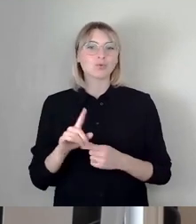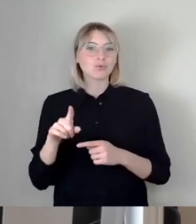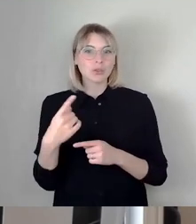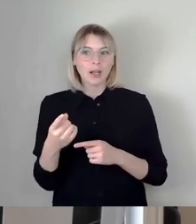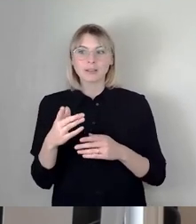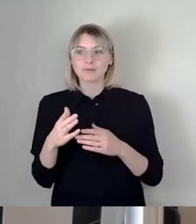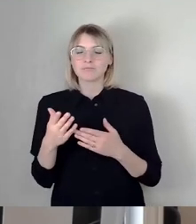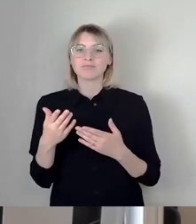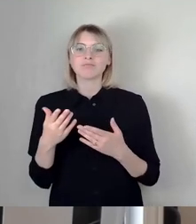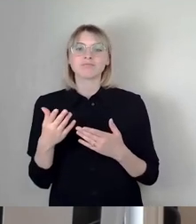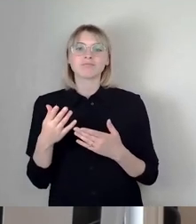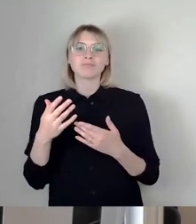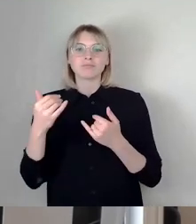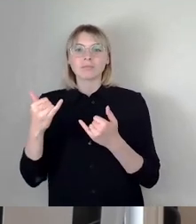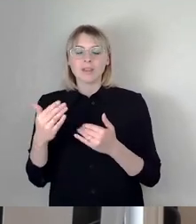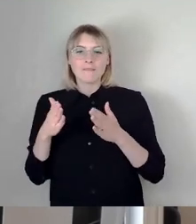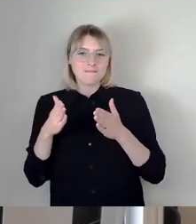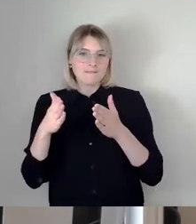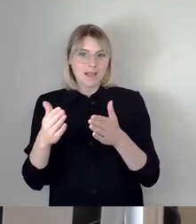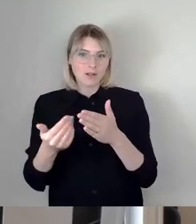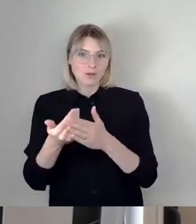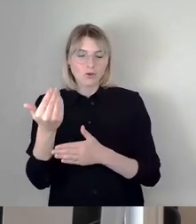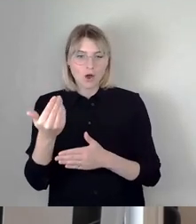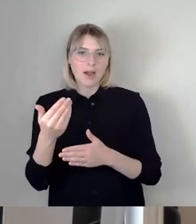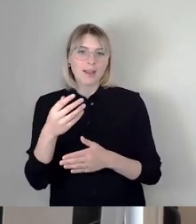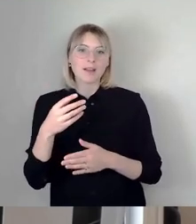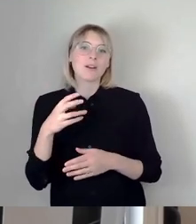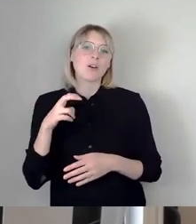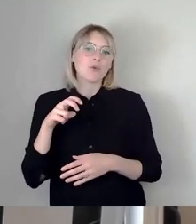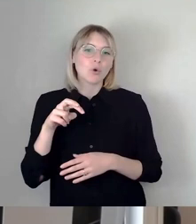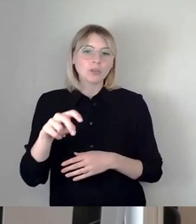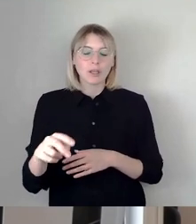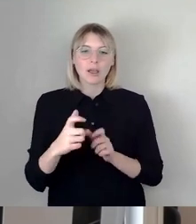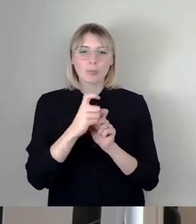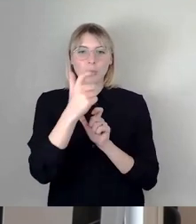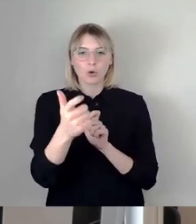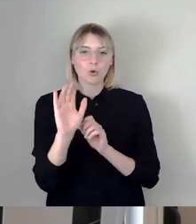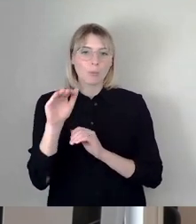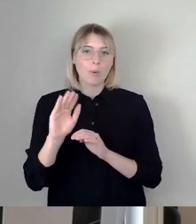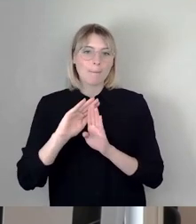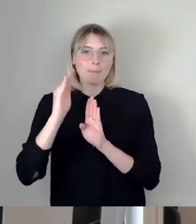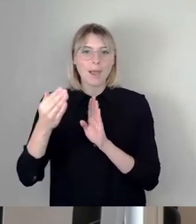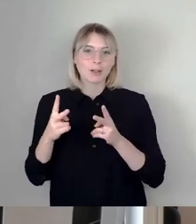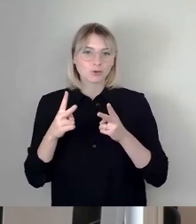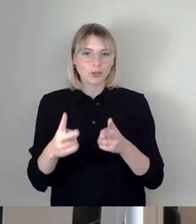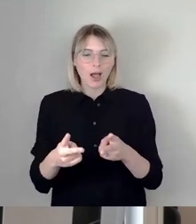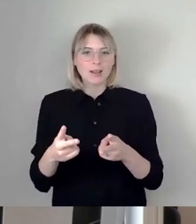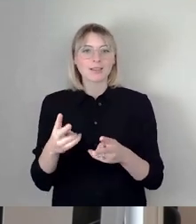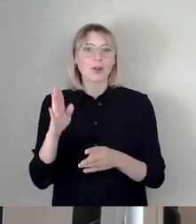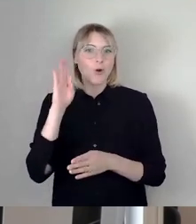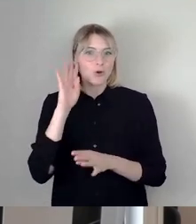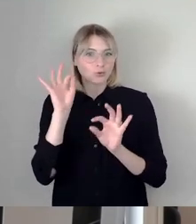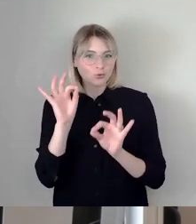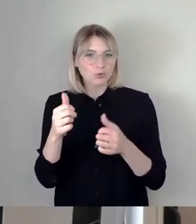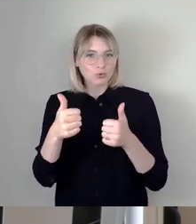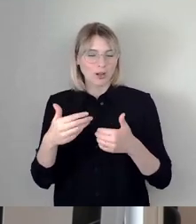jetzigen Wohnort über eine neu zu schaffende Fußgängerbrücke über die Bergstraße dorthin. Klingt alles wunderbar. Wir freuen uns und werden auch